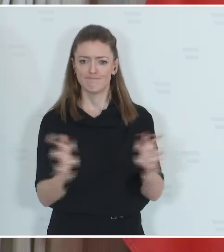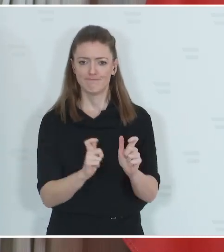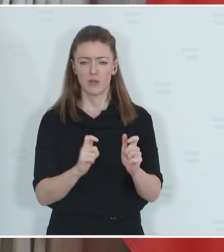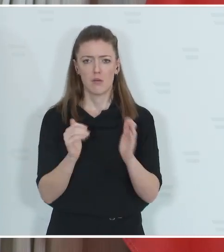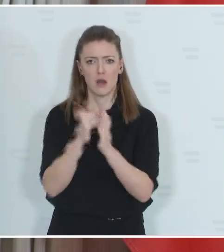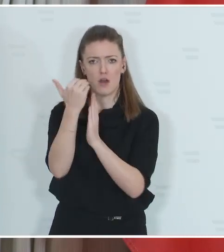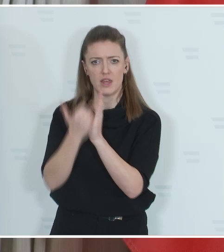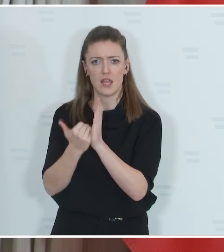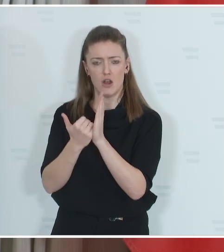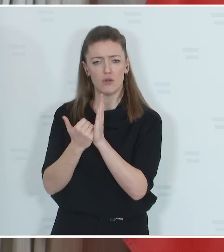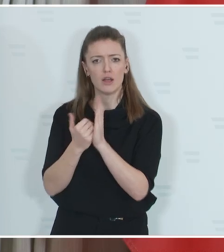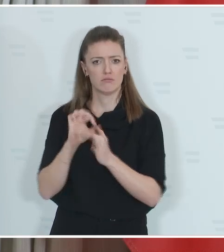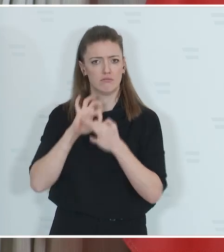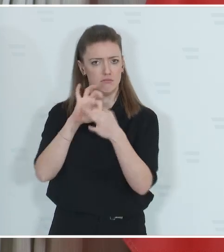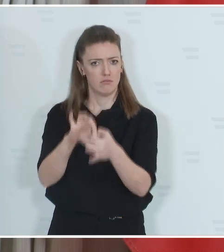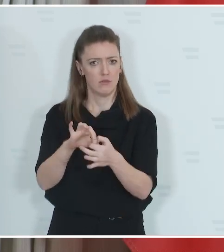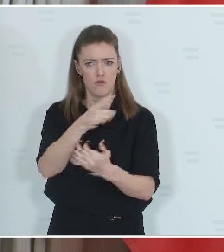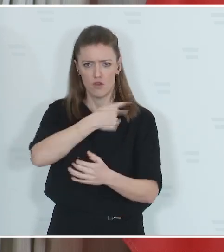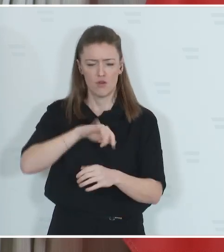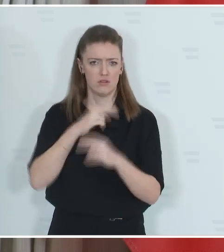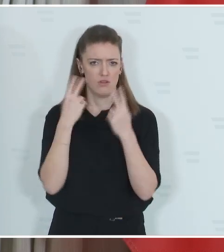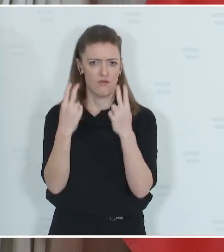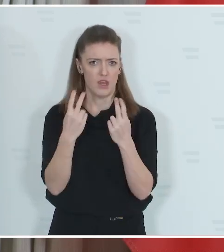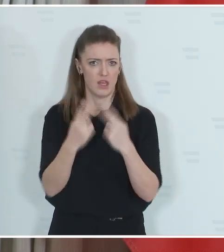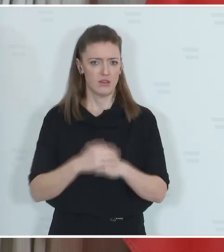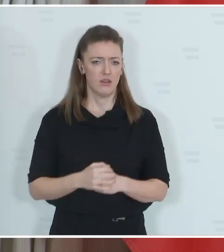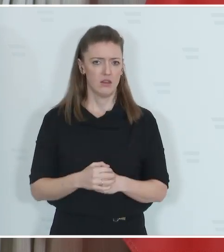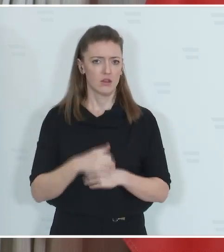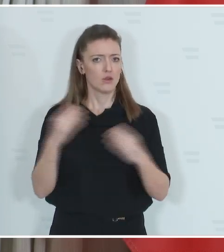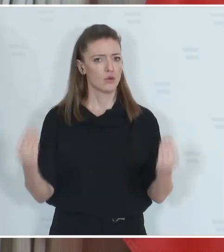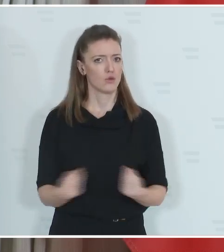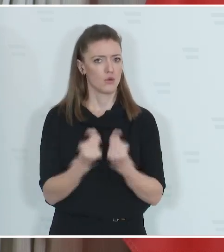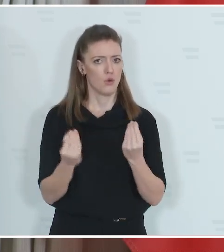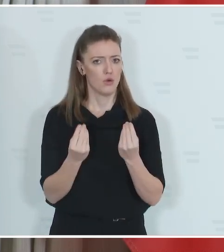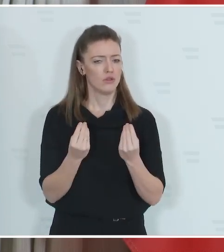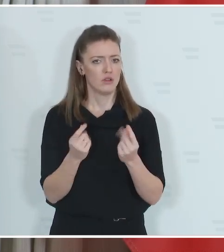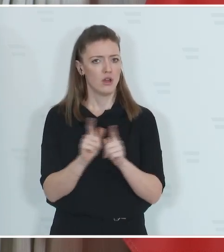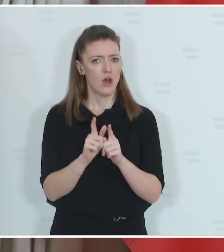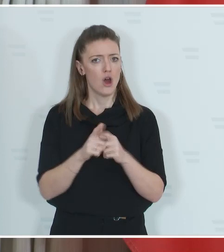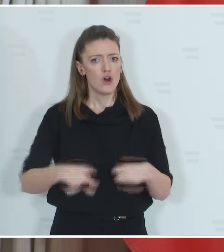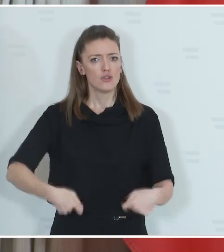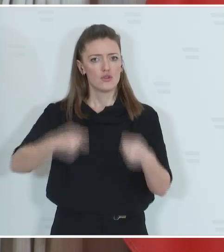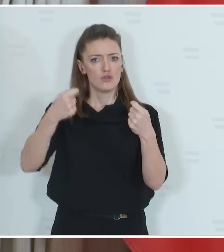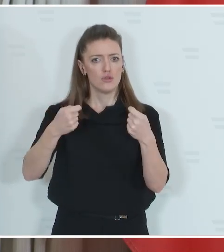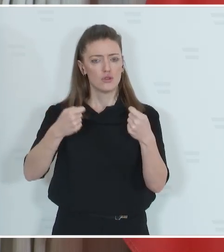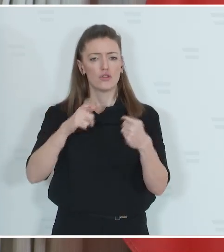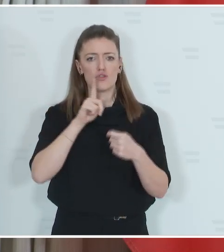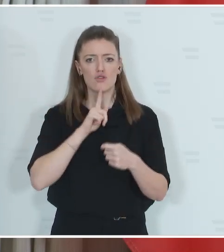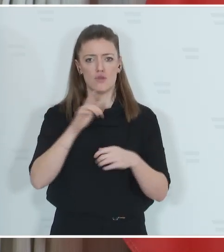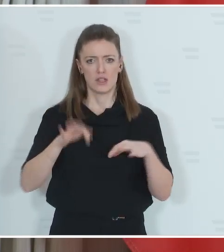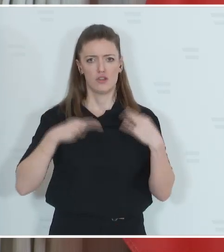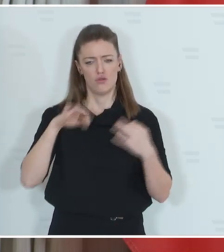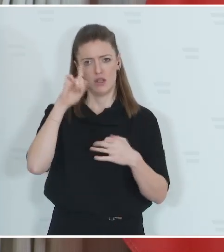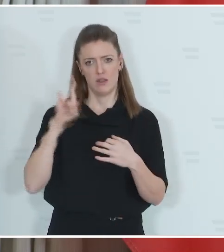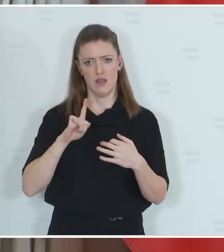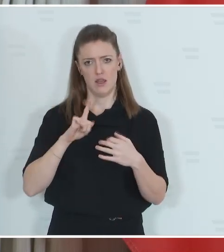einzuführen. Das ist uns wichtig, weil es einfach gilt, bei der Zucht dürfen nur gesunde Tiere